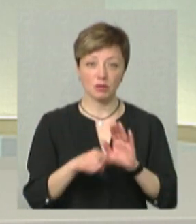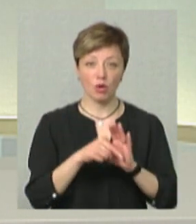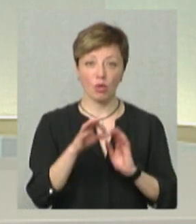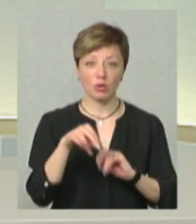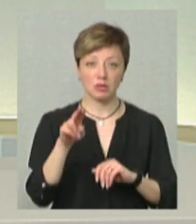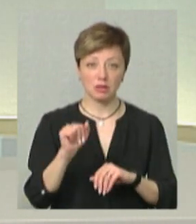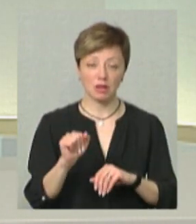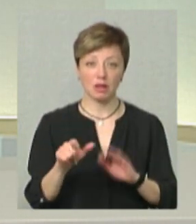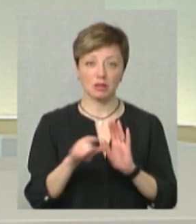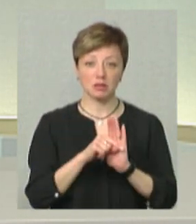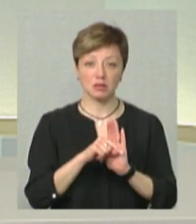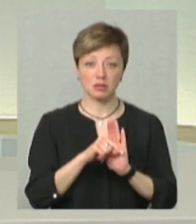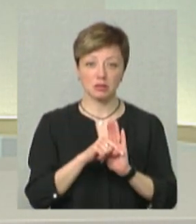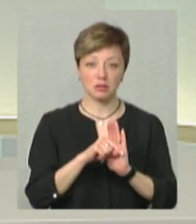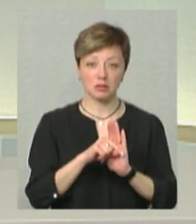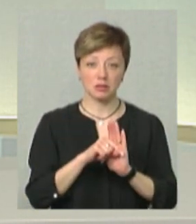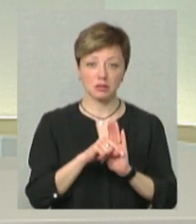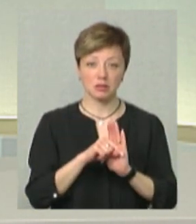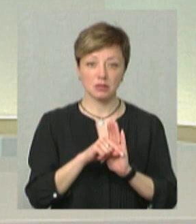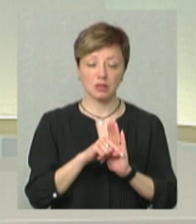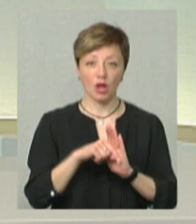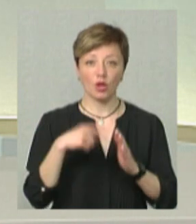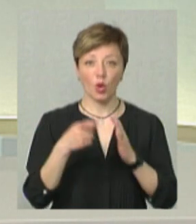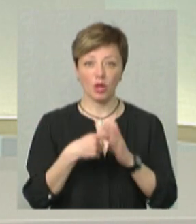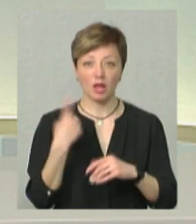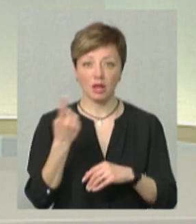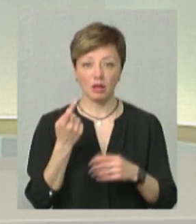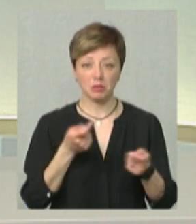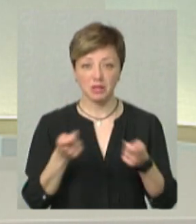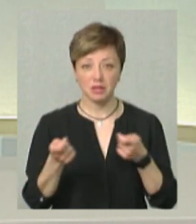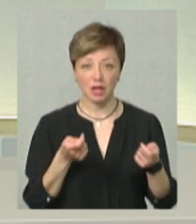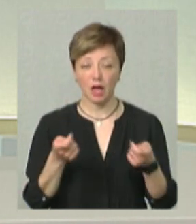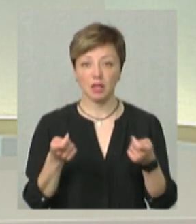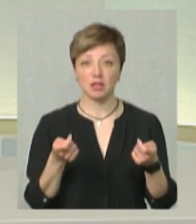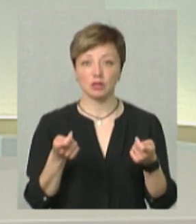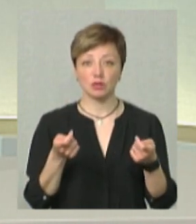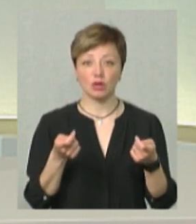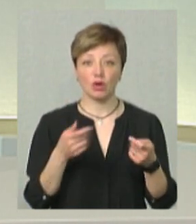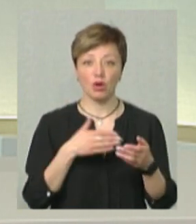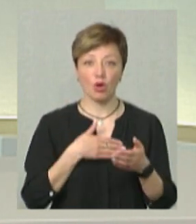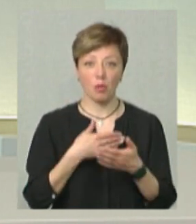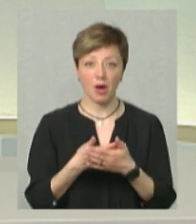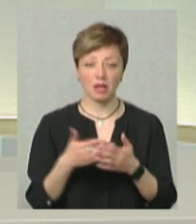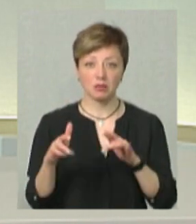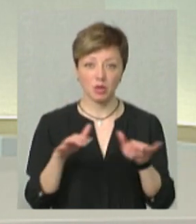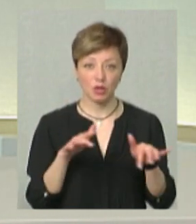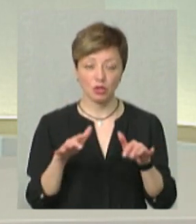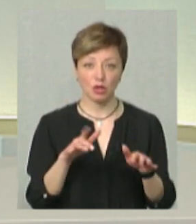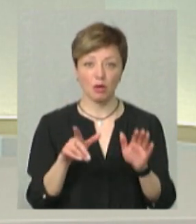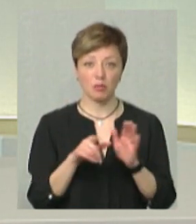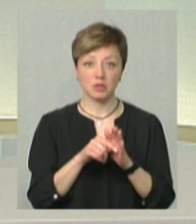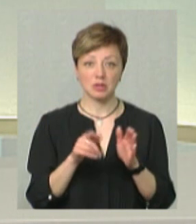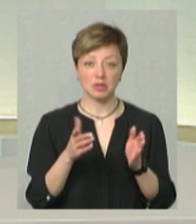з Донецького держадміністрації, з громадськими діячами, з